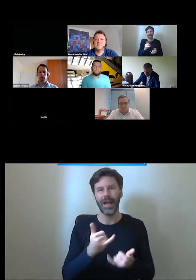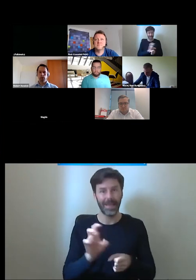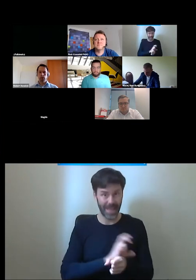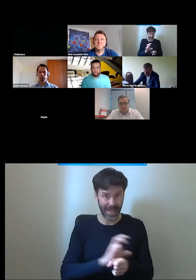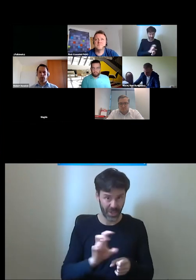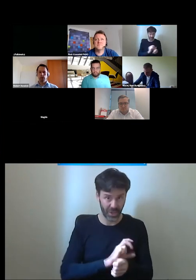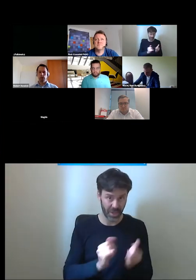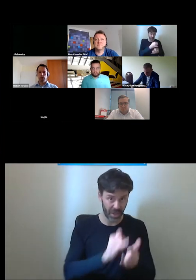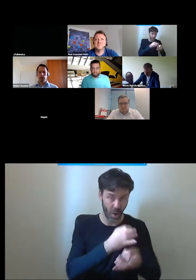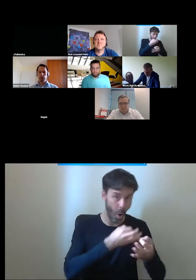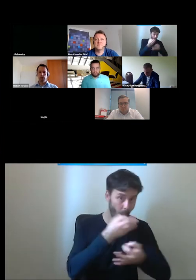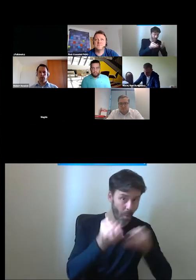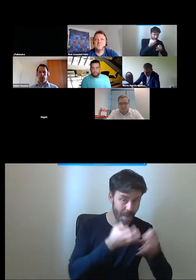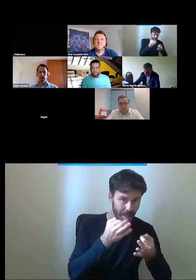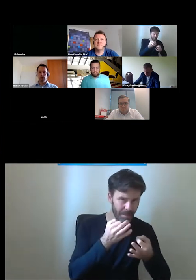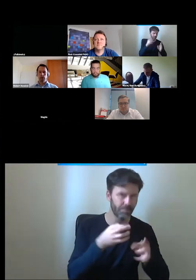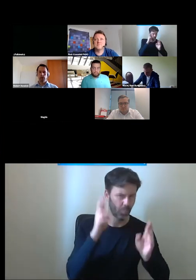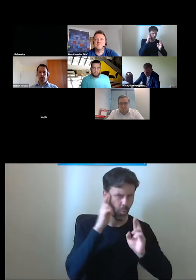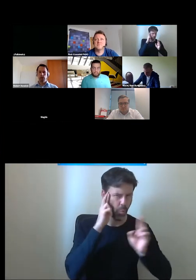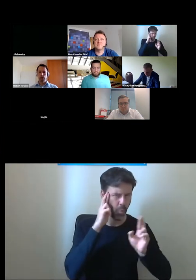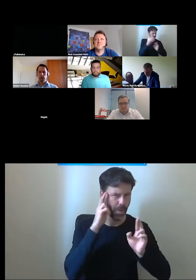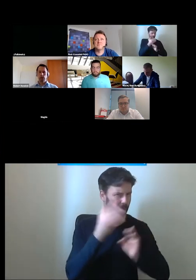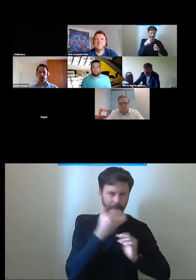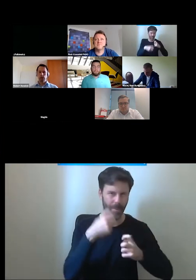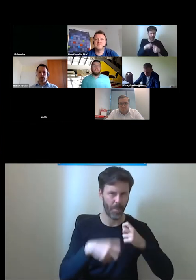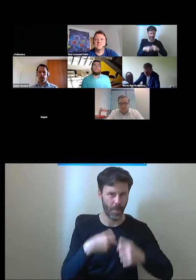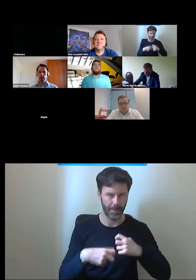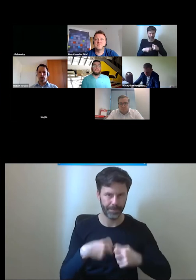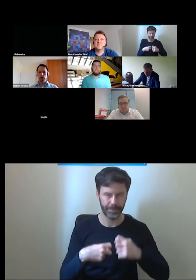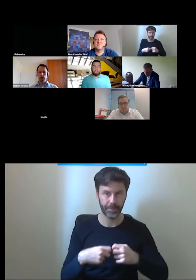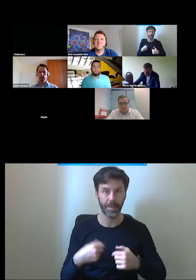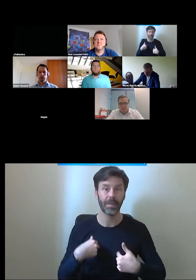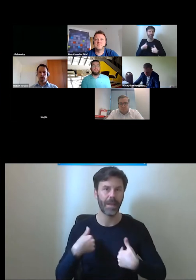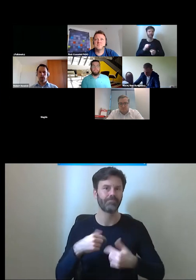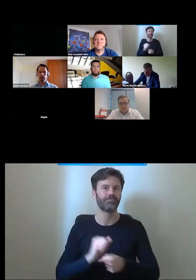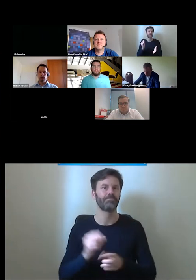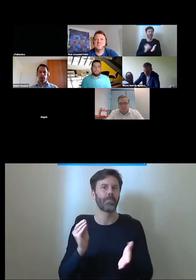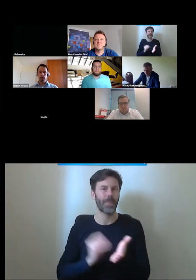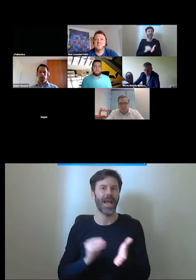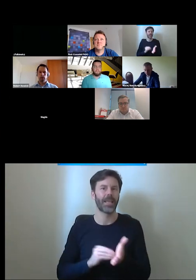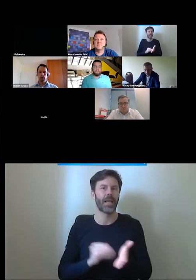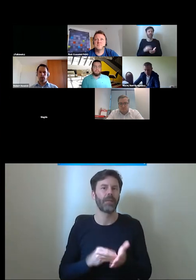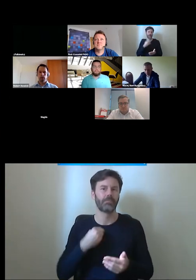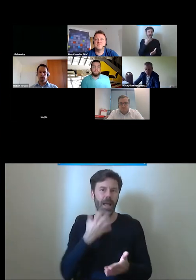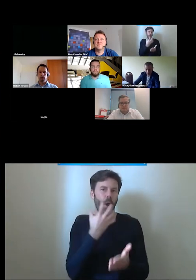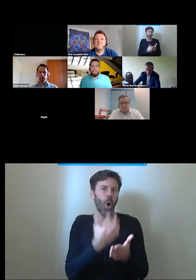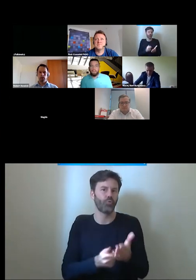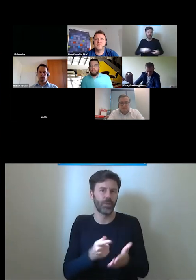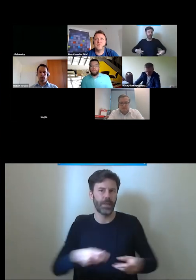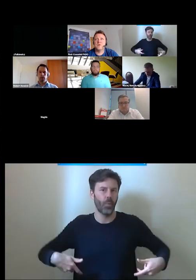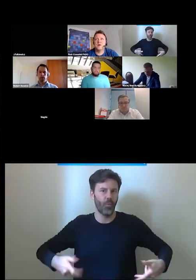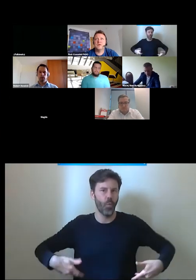nie sprawia dla mnie większego problemu, ponieważ, tak jak już wcześniej wspomniałem, jestem praktykiem. Korzystam po prostu na co dzień z tej dostępności.